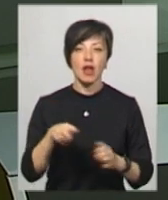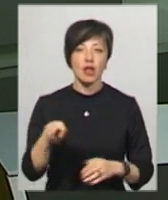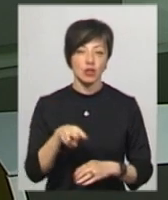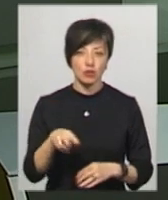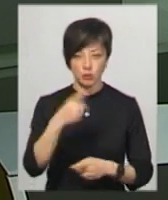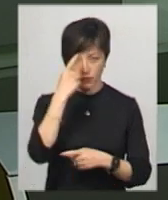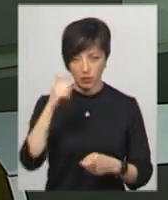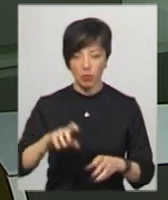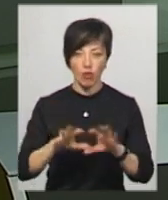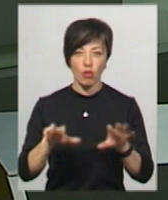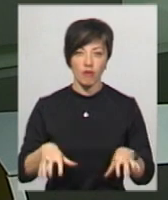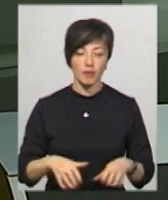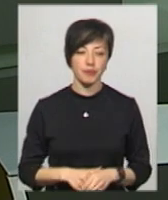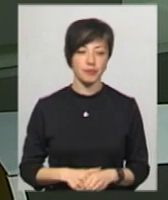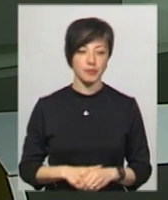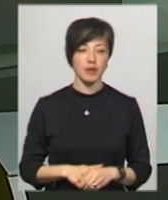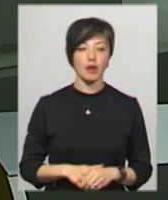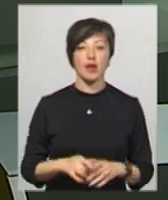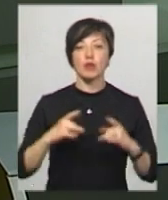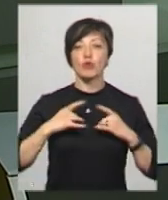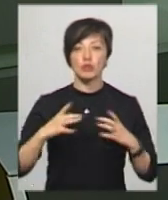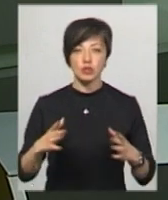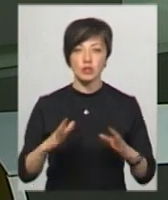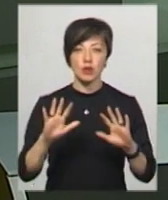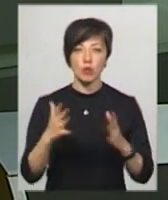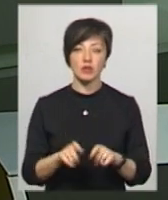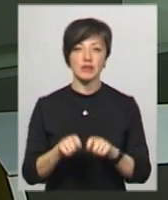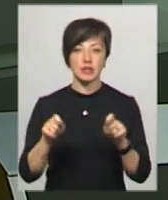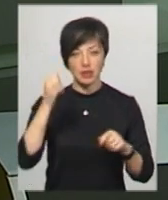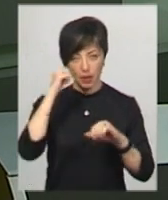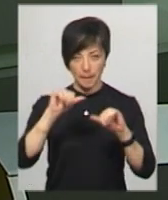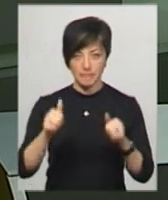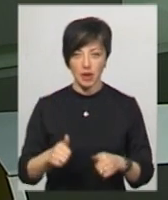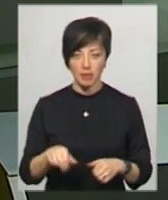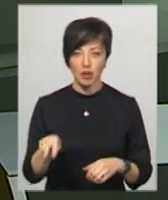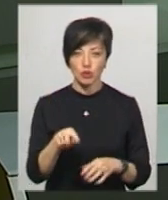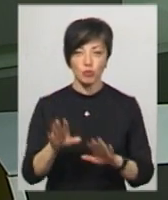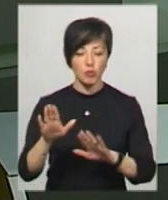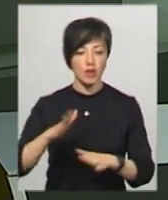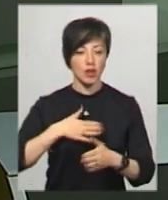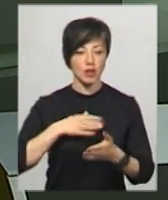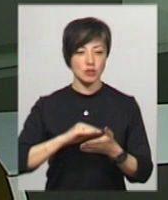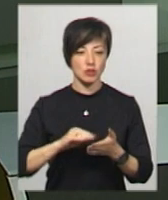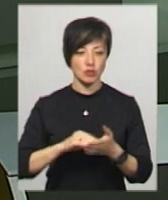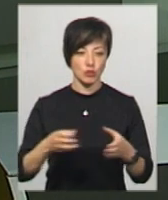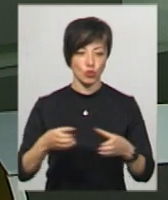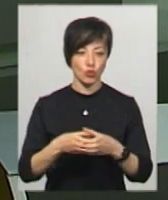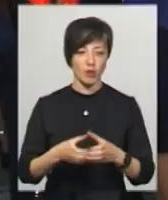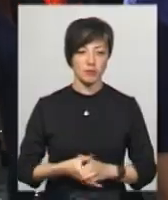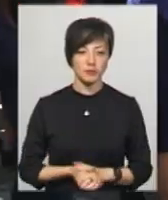повідомив селищний голова Ігор Тисячний. На урочистостях з нагоди відкриття пам'ятника у Литичеві побувала наша знімальна група.